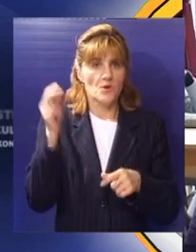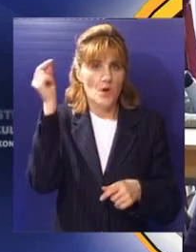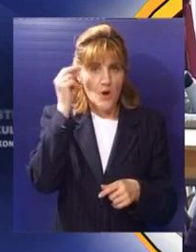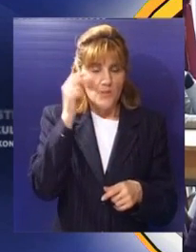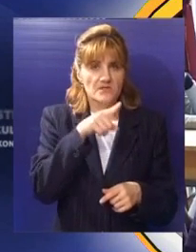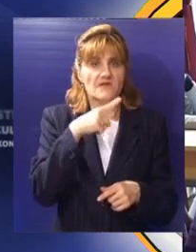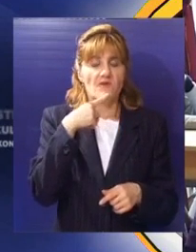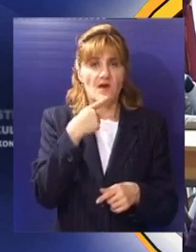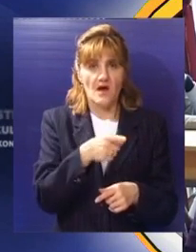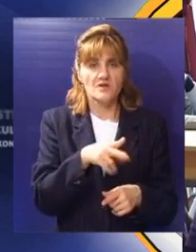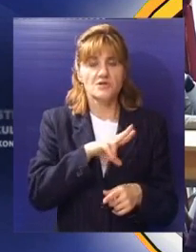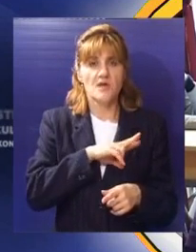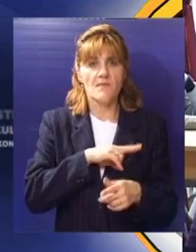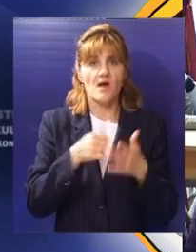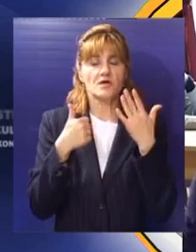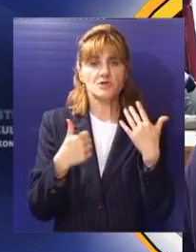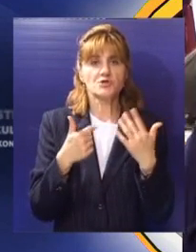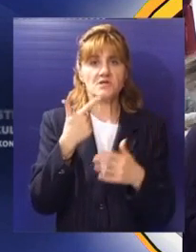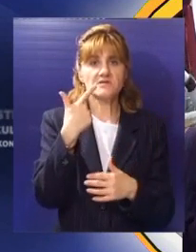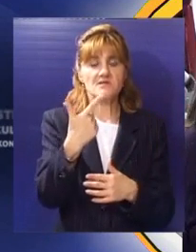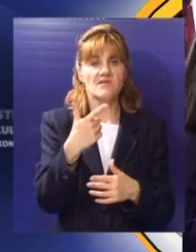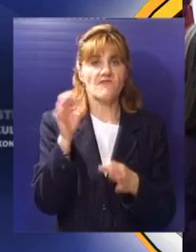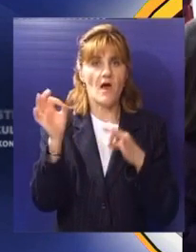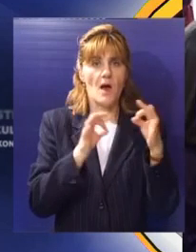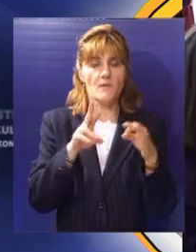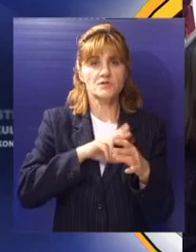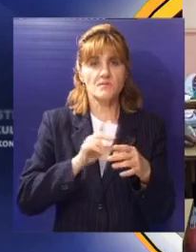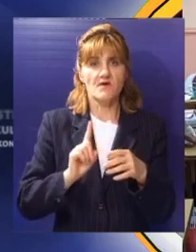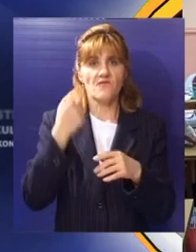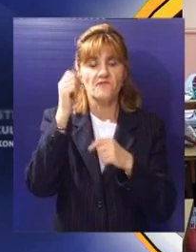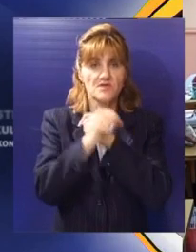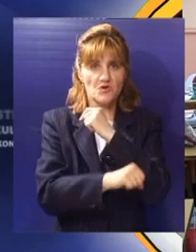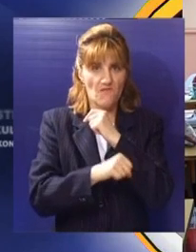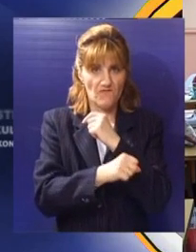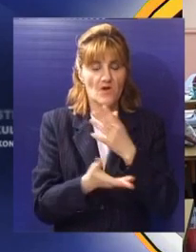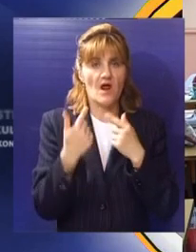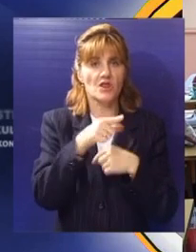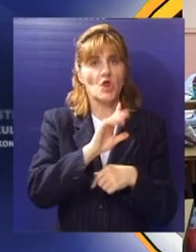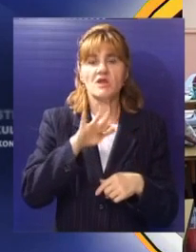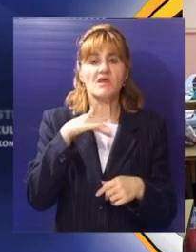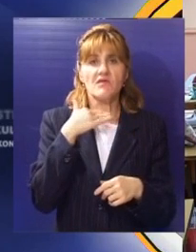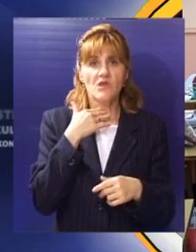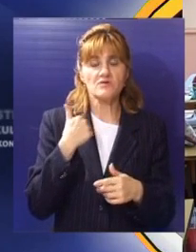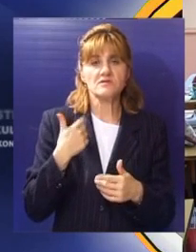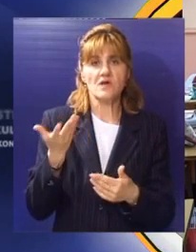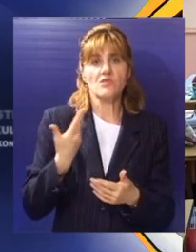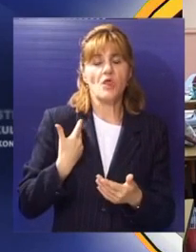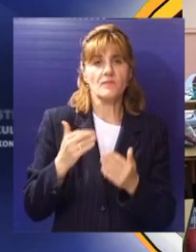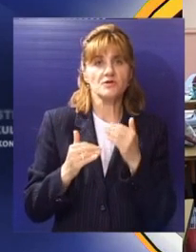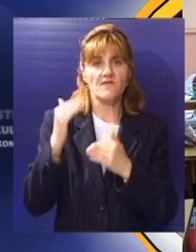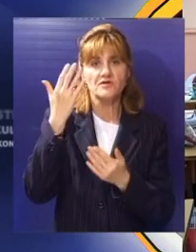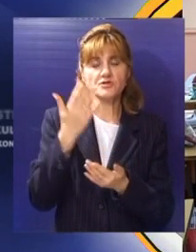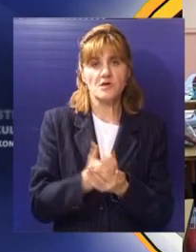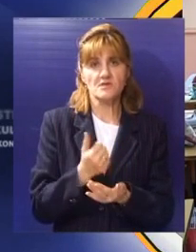najviši nivo obrazovanja, jer čak 62 odsto ima sedmi stepen obrazovanja, ali da to nije bio dovoljan razlog da zarade u